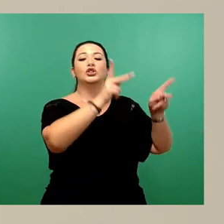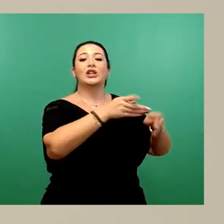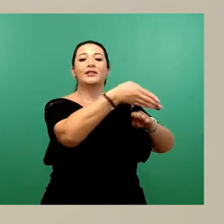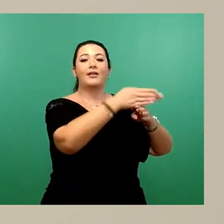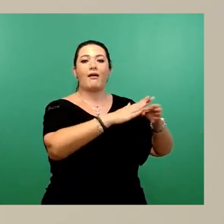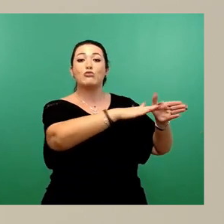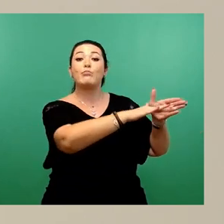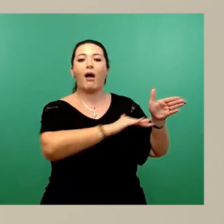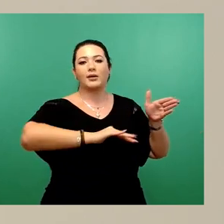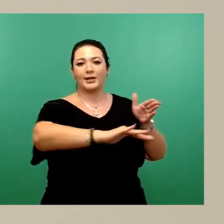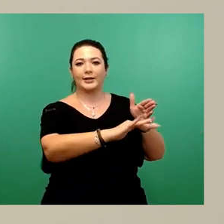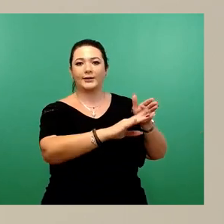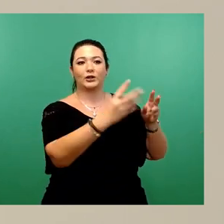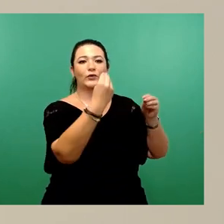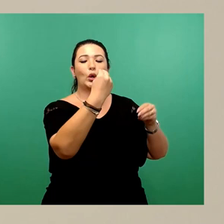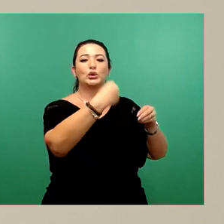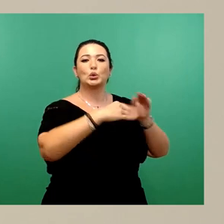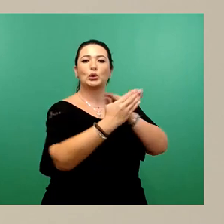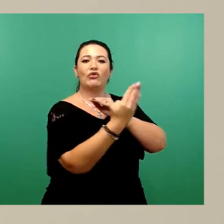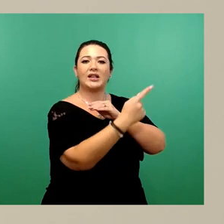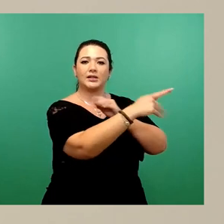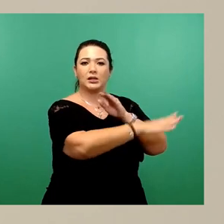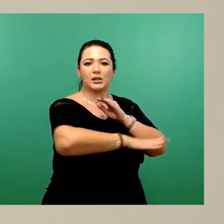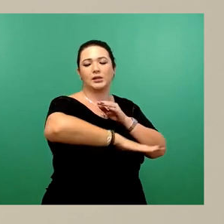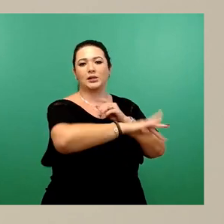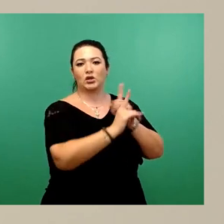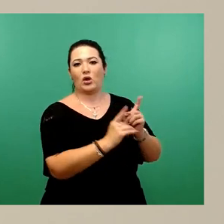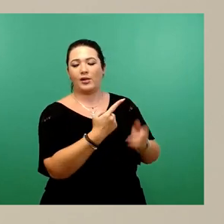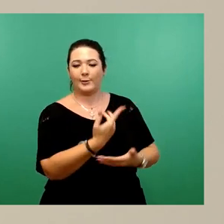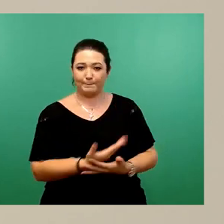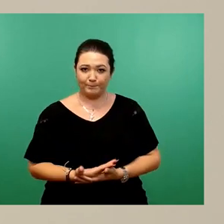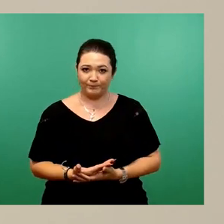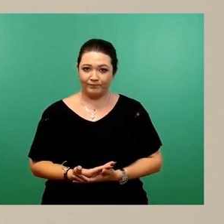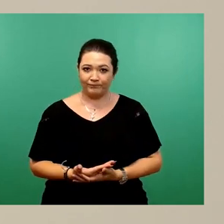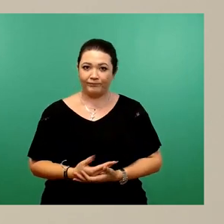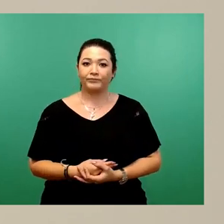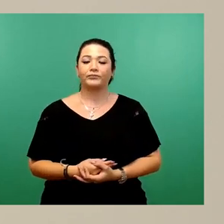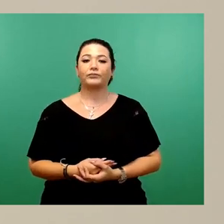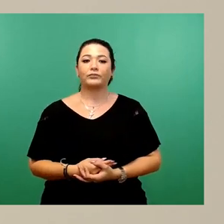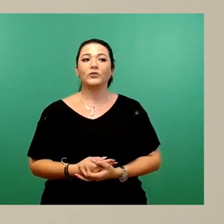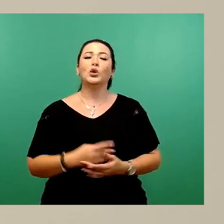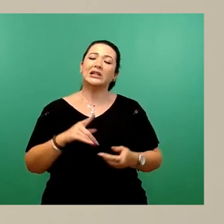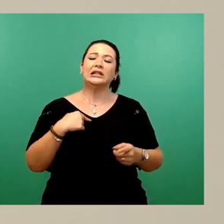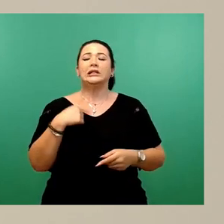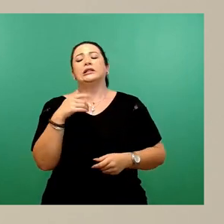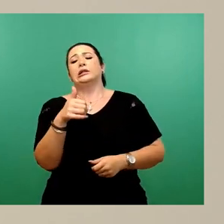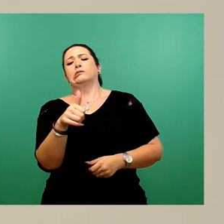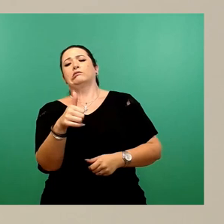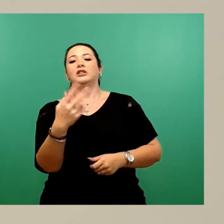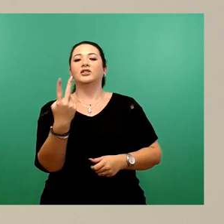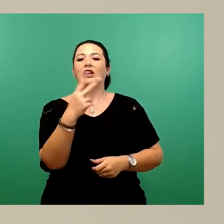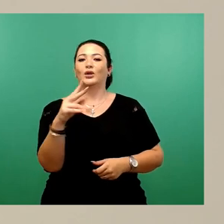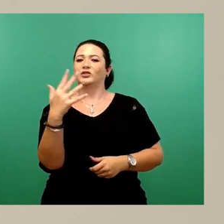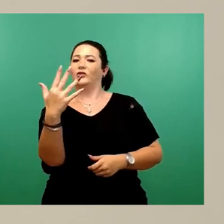südwestlich des Schulcampus Tolkewitz und hier soll es voraussichtlich im Jahr 2025, also begleitend auch zur